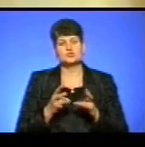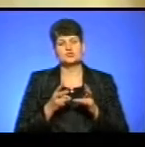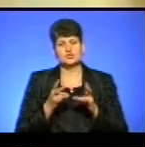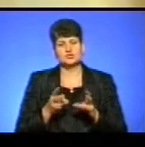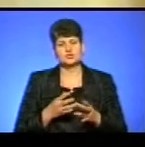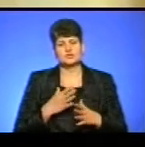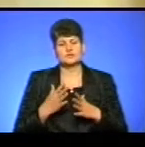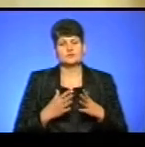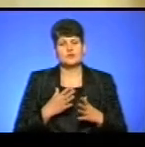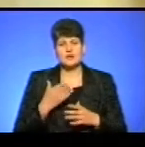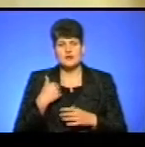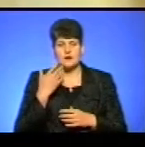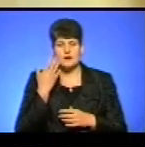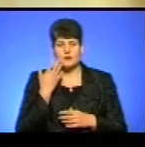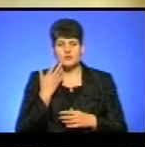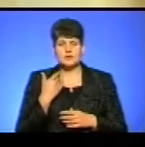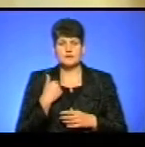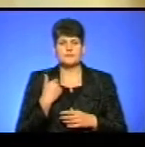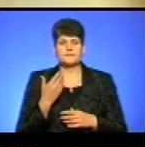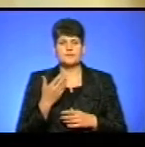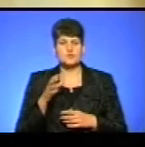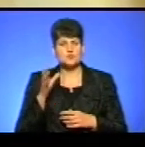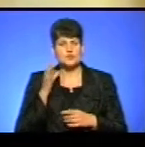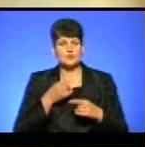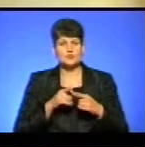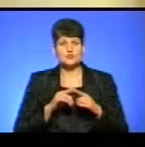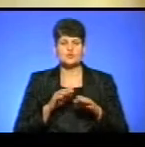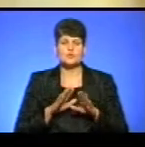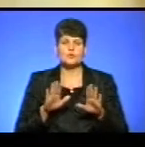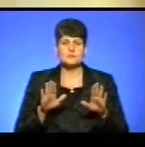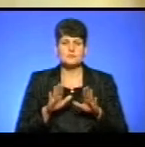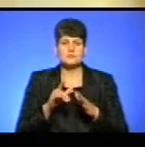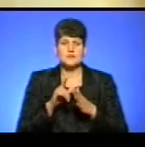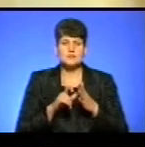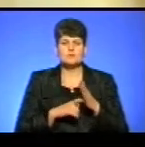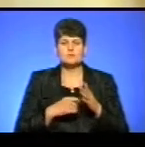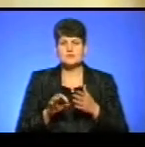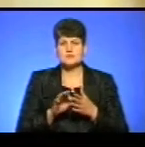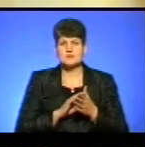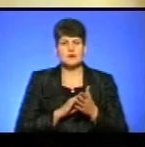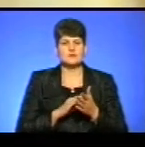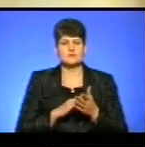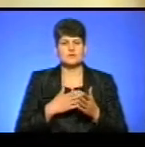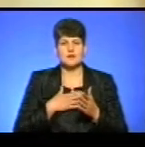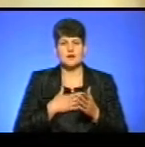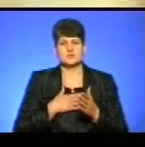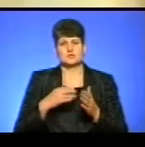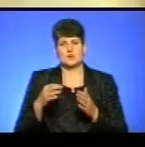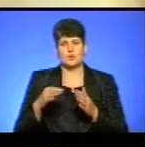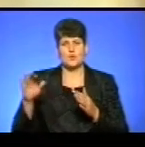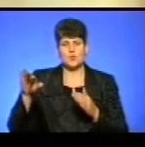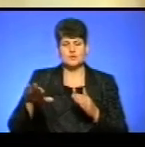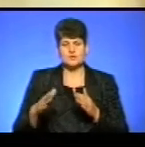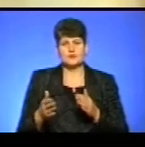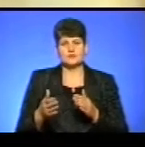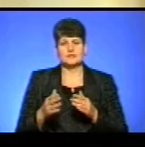згорушлива. завжди, коли я от слухаю цю пісню, мені зразу перед очима. Оце наша набережна, там, де